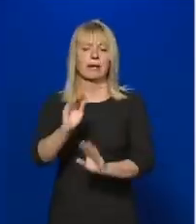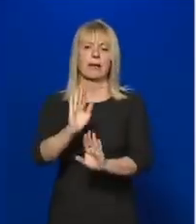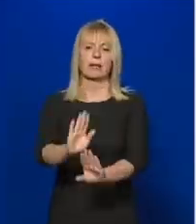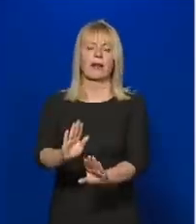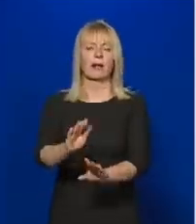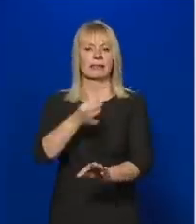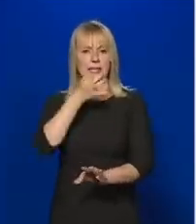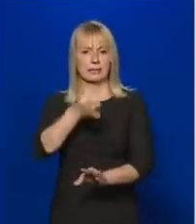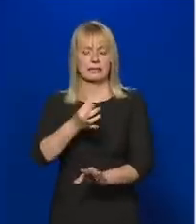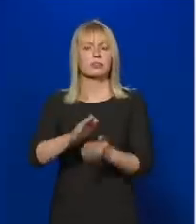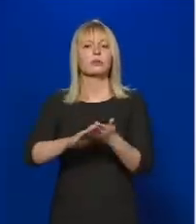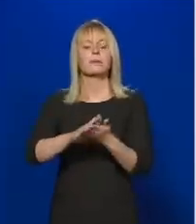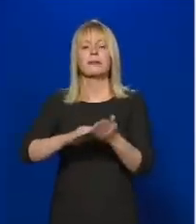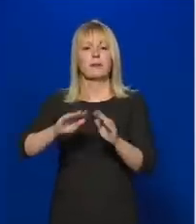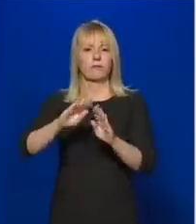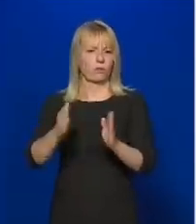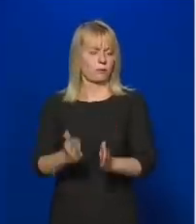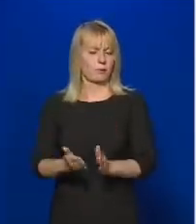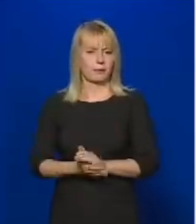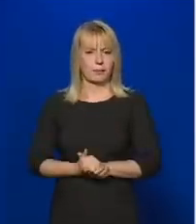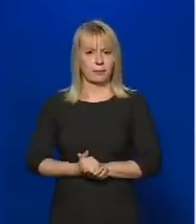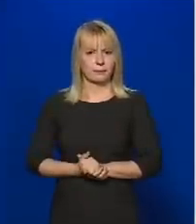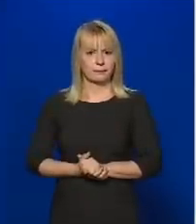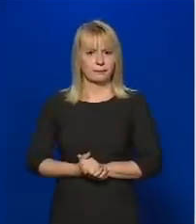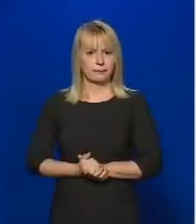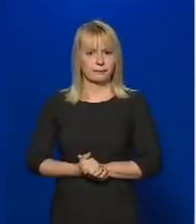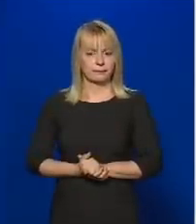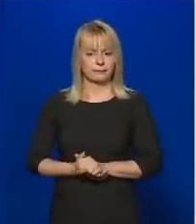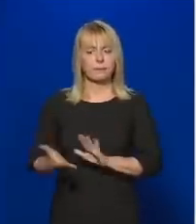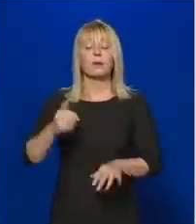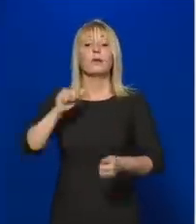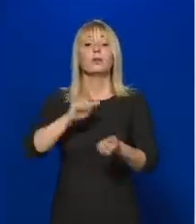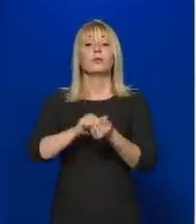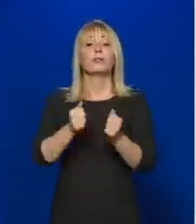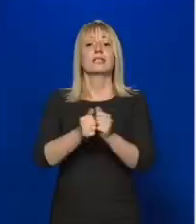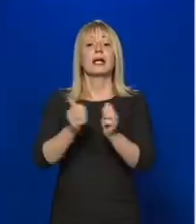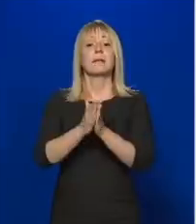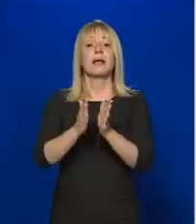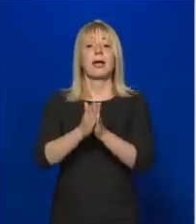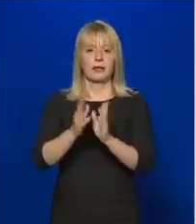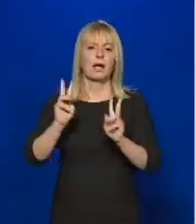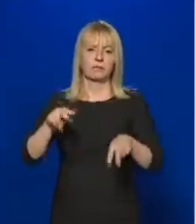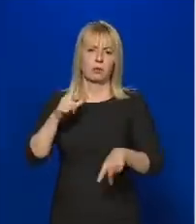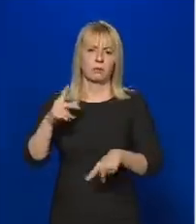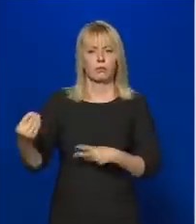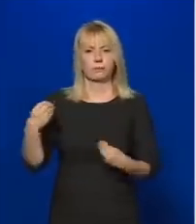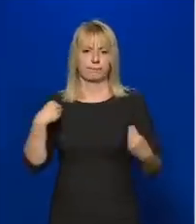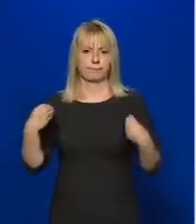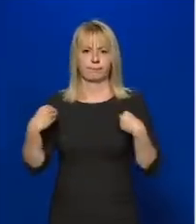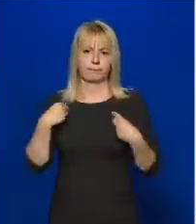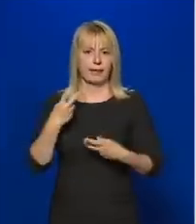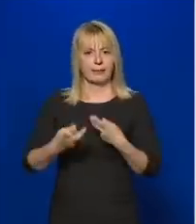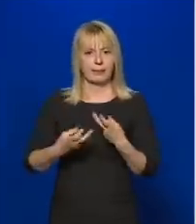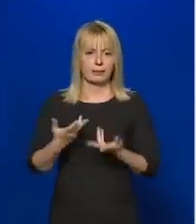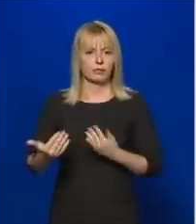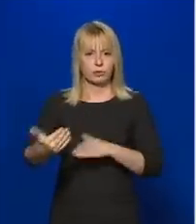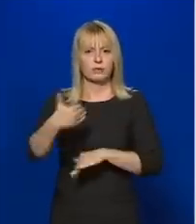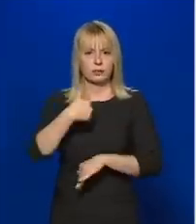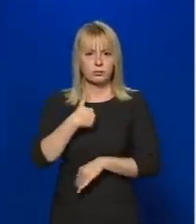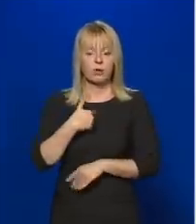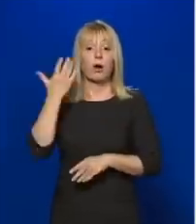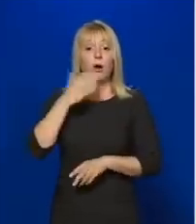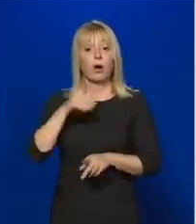és hogyha igen, akkor milyen formában? A történelmi egyházaktól érkezett egy megkeresés, hogyha ilyen területen